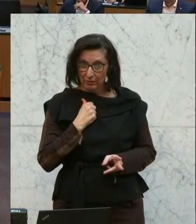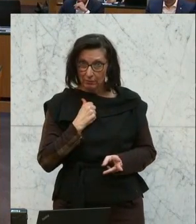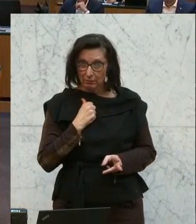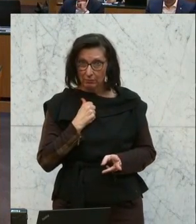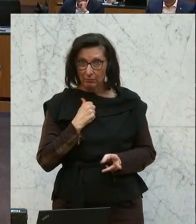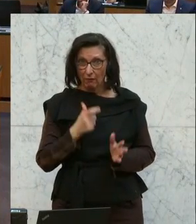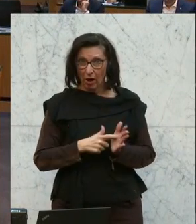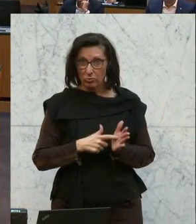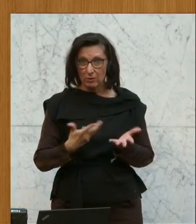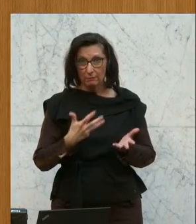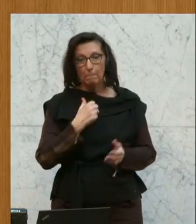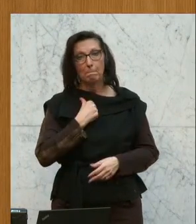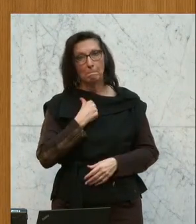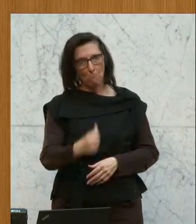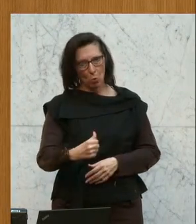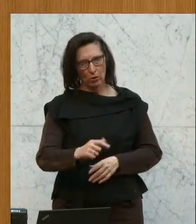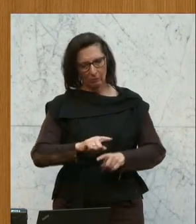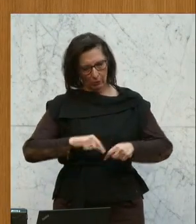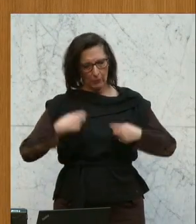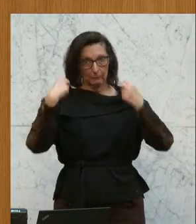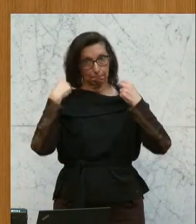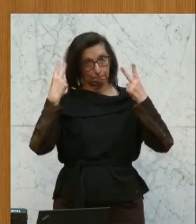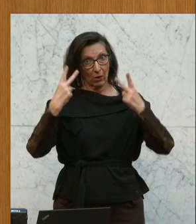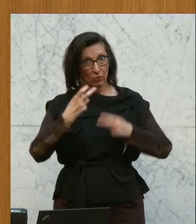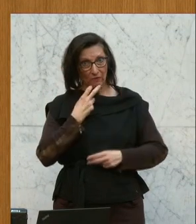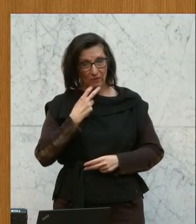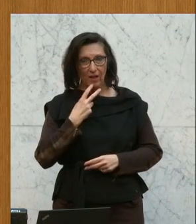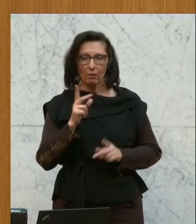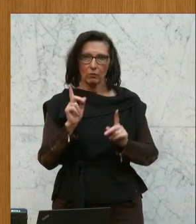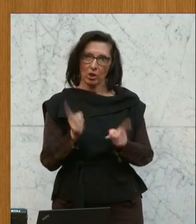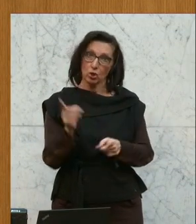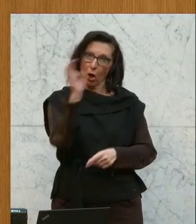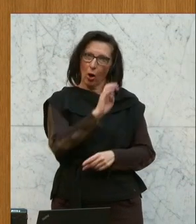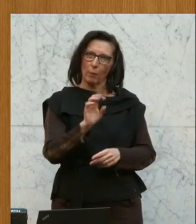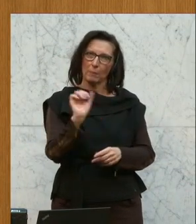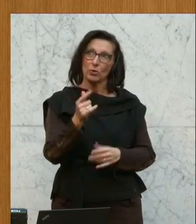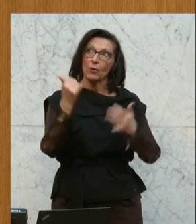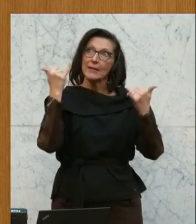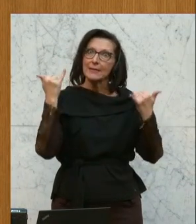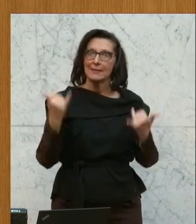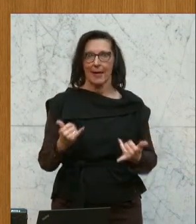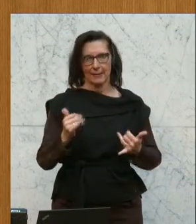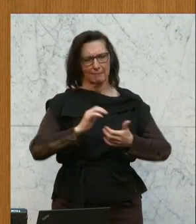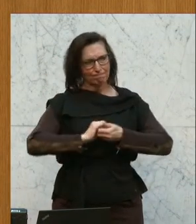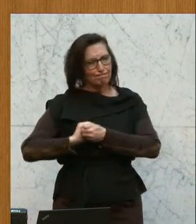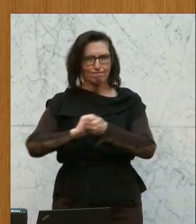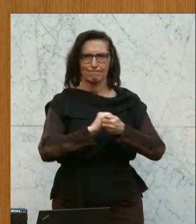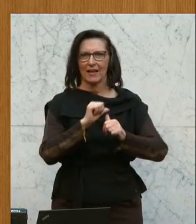braucht es Mut, braucht es Entschlossenheit. Und die sollte uns in Europa gerade jetzt nicht fehlen. Herzlichen Dank.